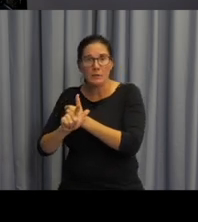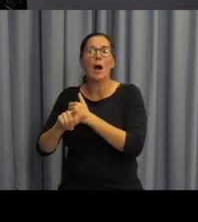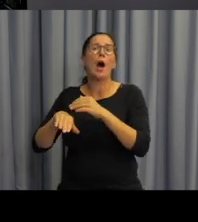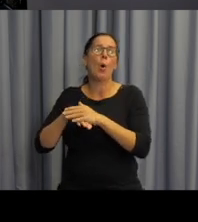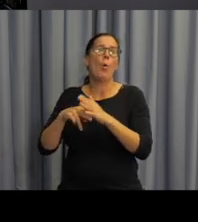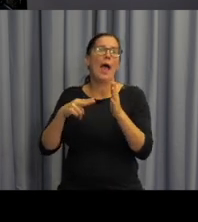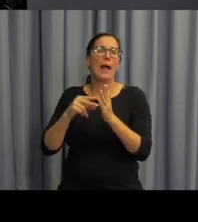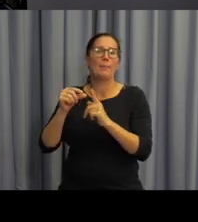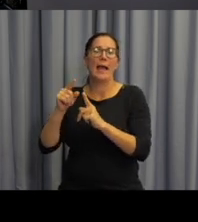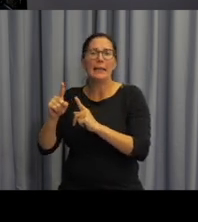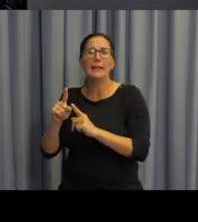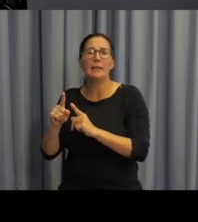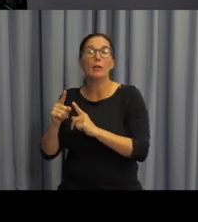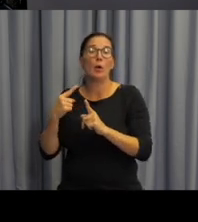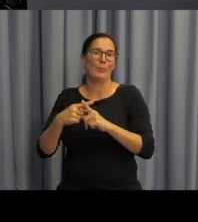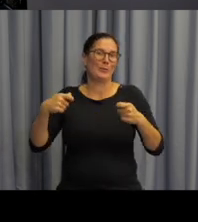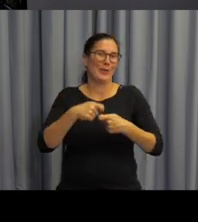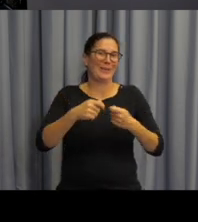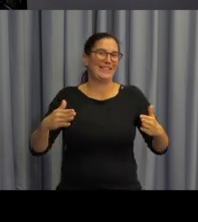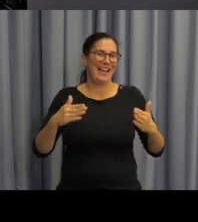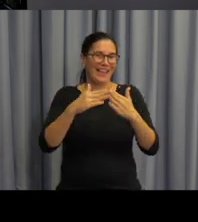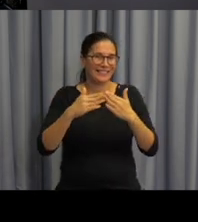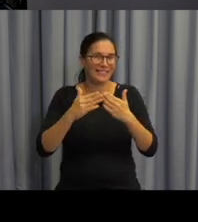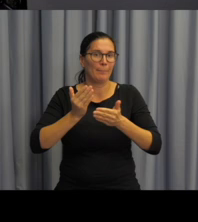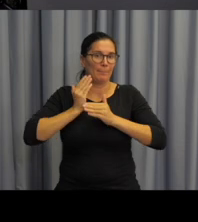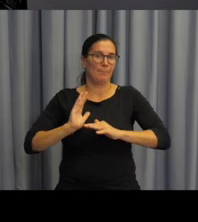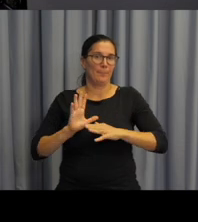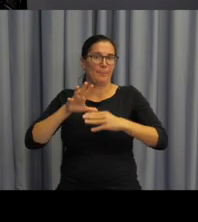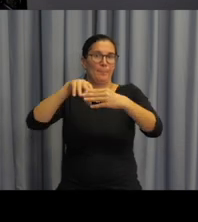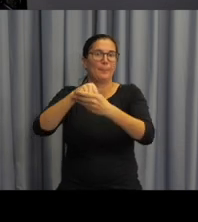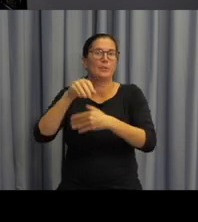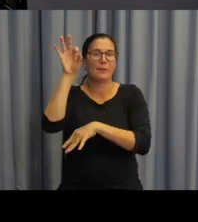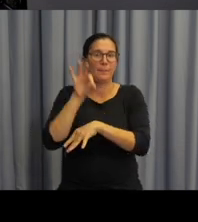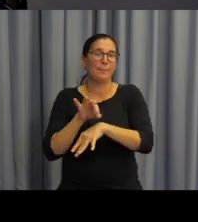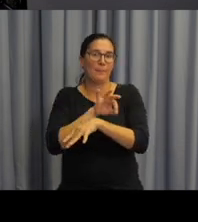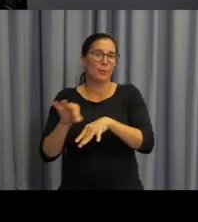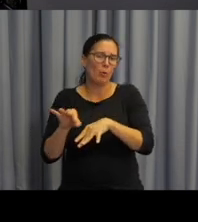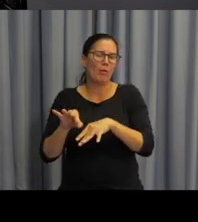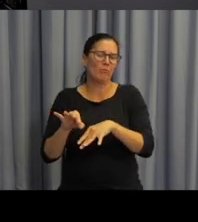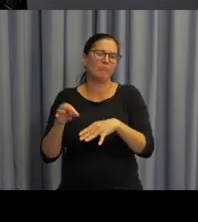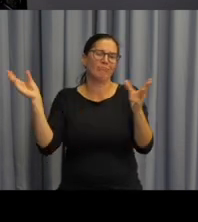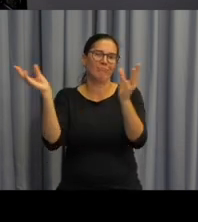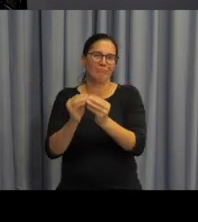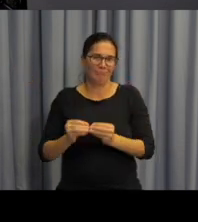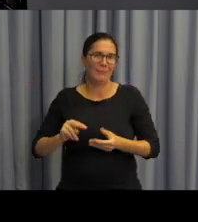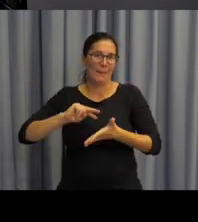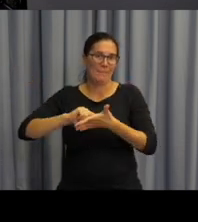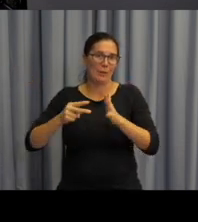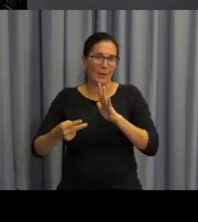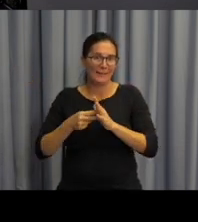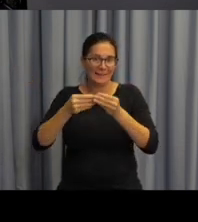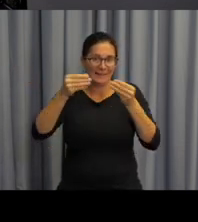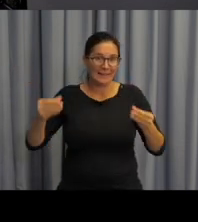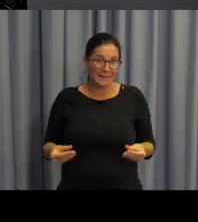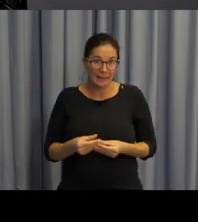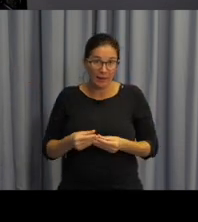republiky společně s ASNEPem přizvali ke spolupráci na tvorbě metodické podpory, kterou dnes